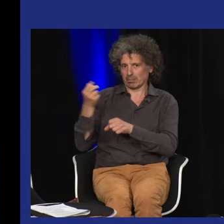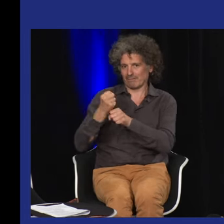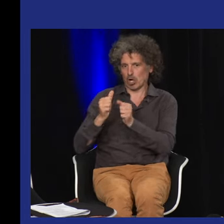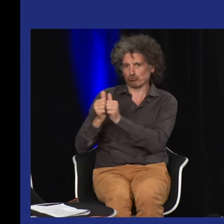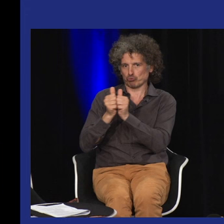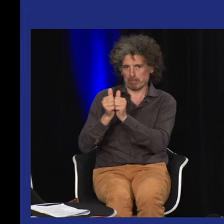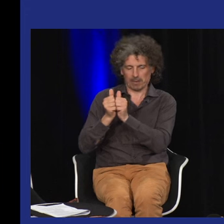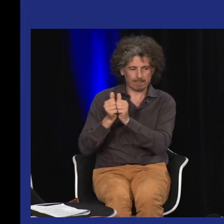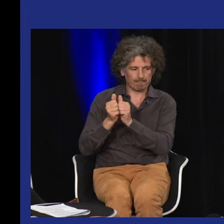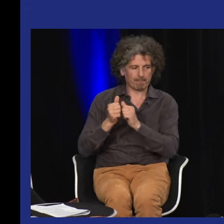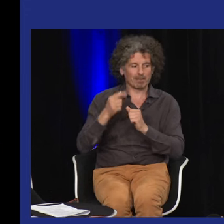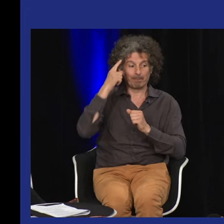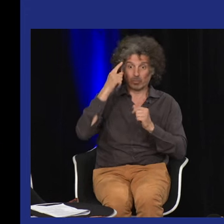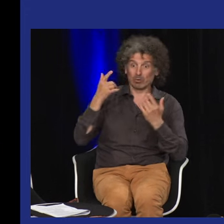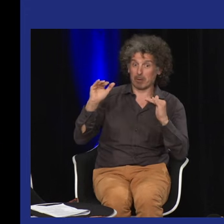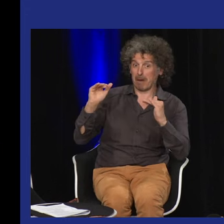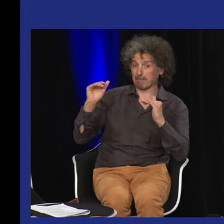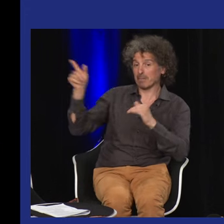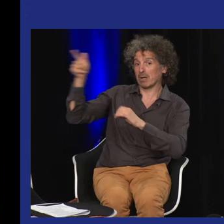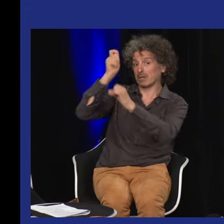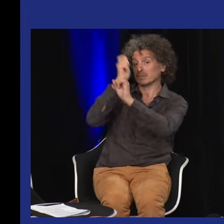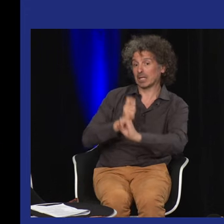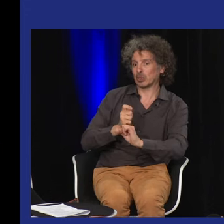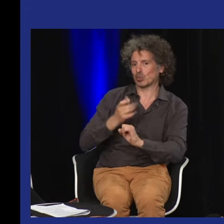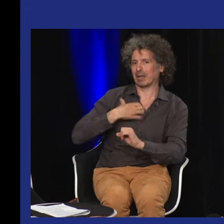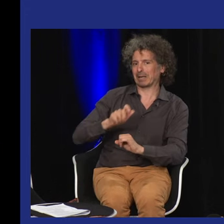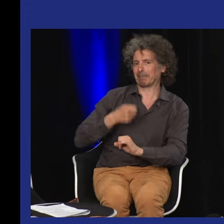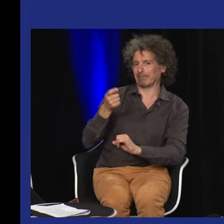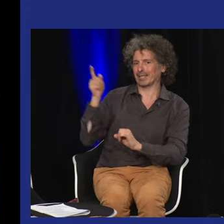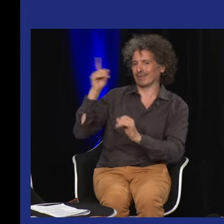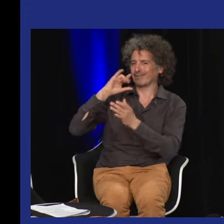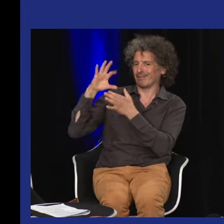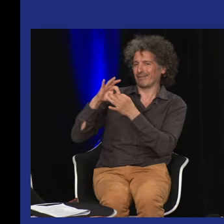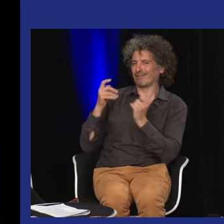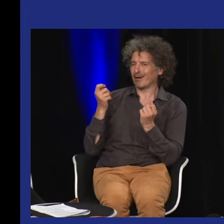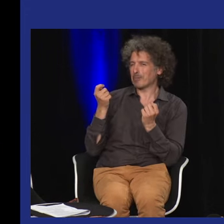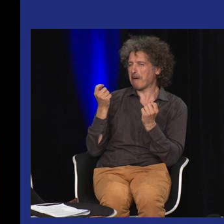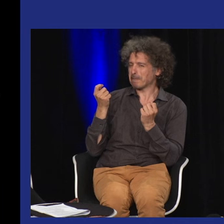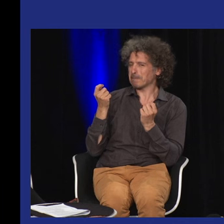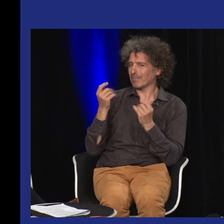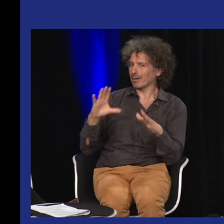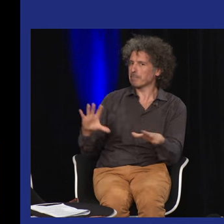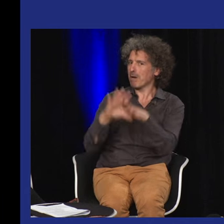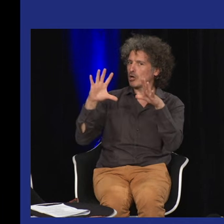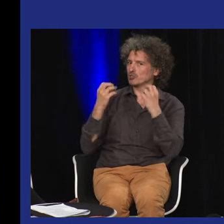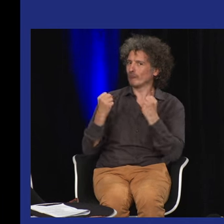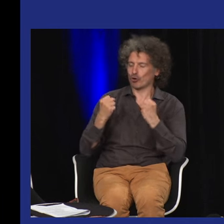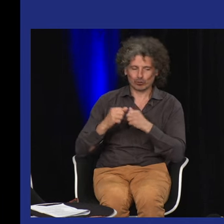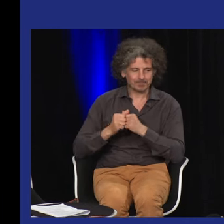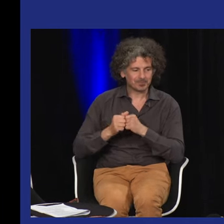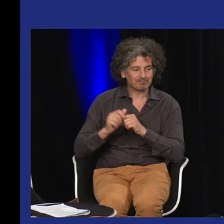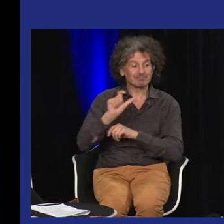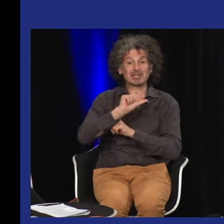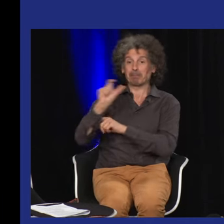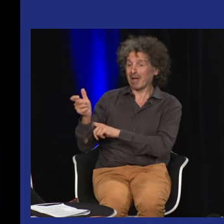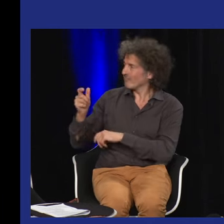Martin, pardon, Félix Plessis, pardon, sculpteur, est présent.